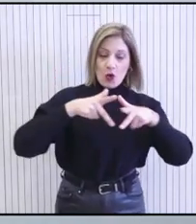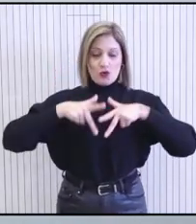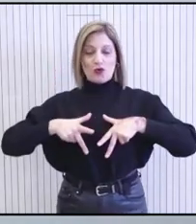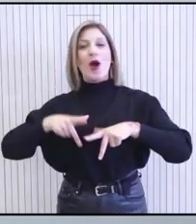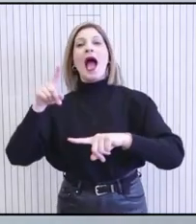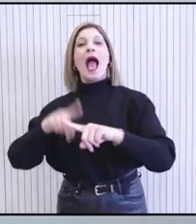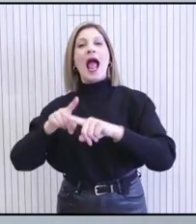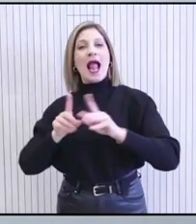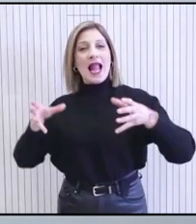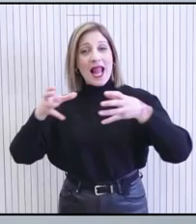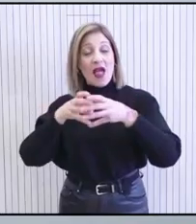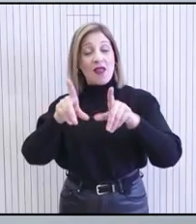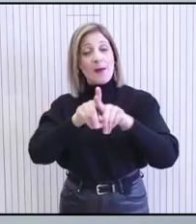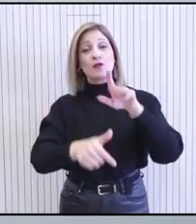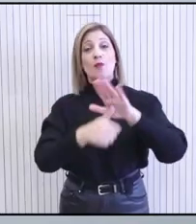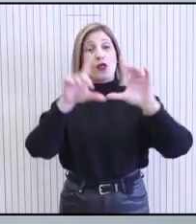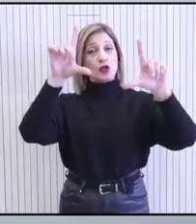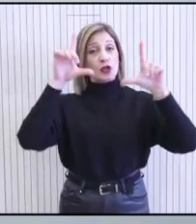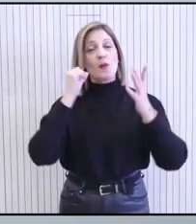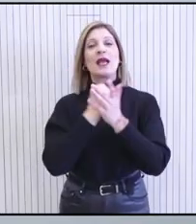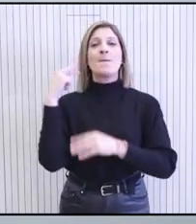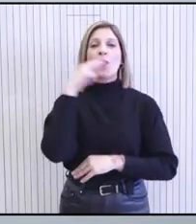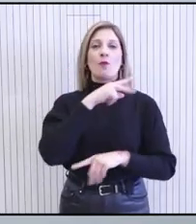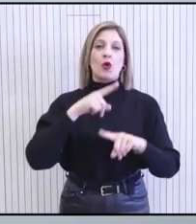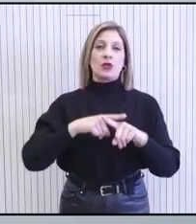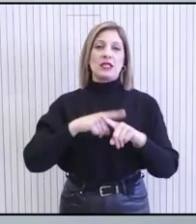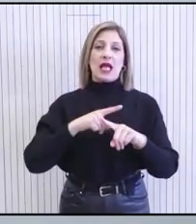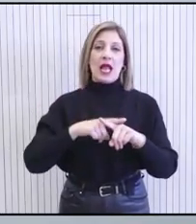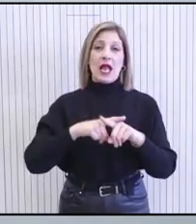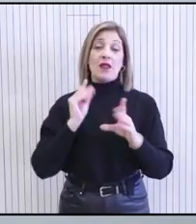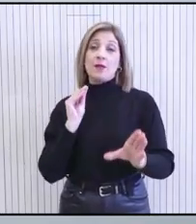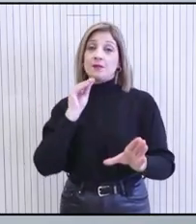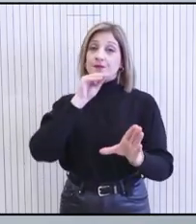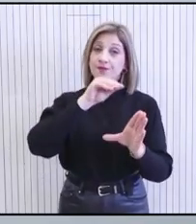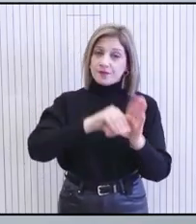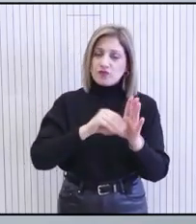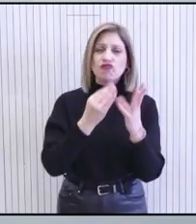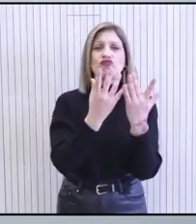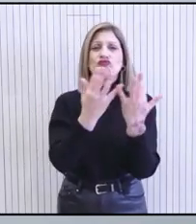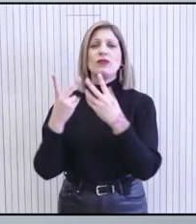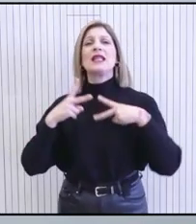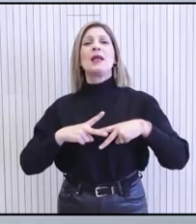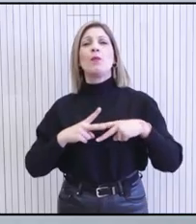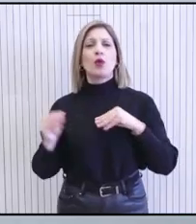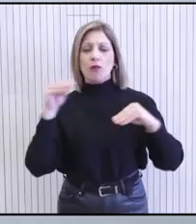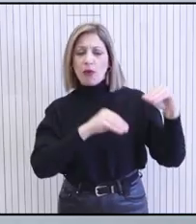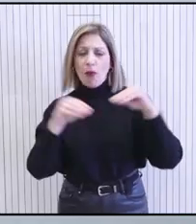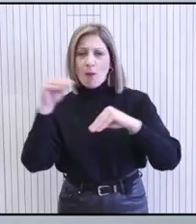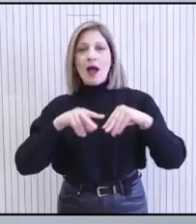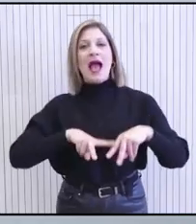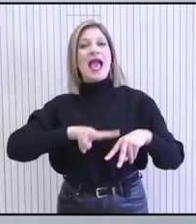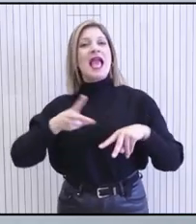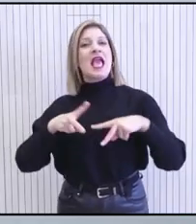με επικεφαλής τον Πρόεδρο της Δημοκρατίας και τον Πρωθυπουργό της Ελλάδας με τη συμμετοχή μεγάλο αριθμού Υπουργών και Υφυπουργών των δύο